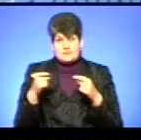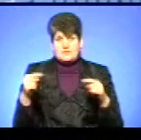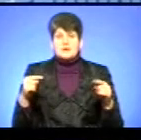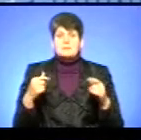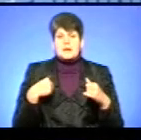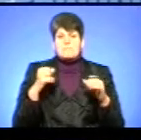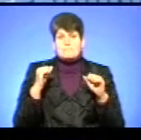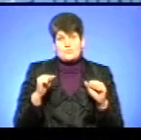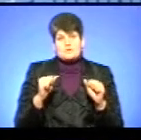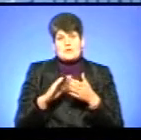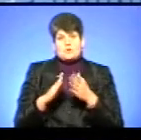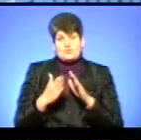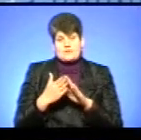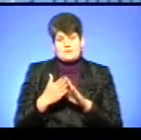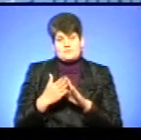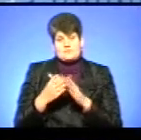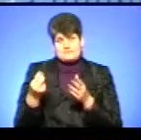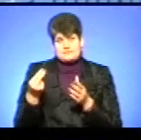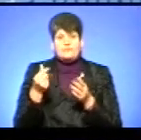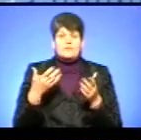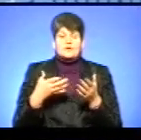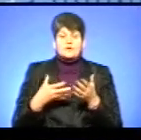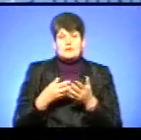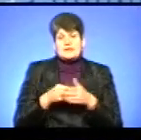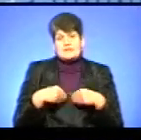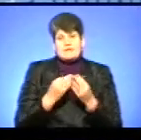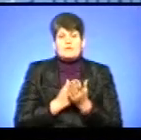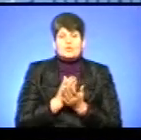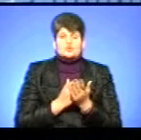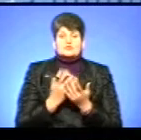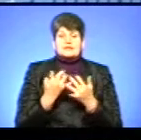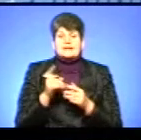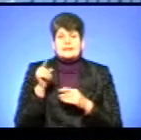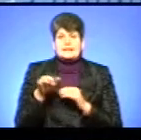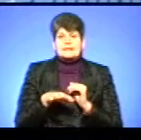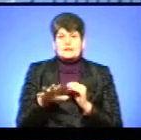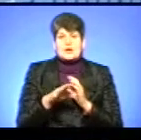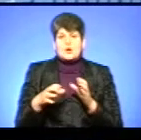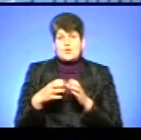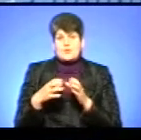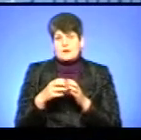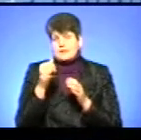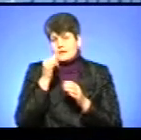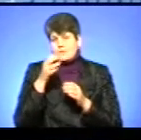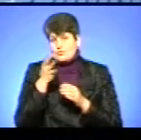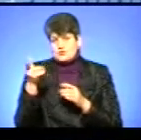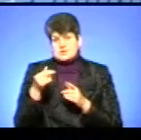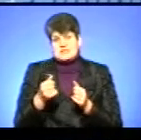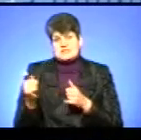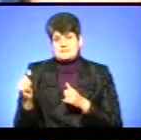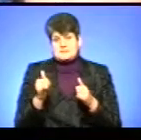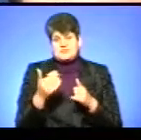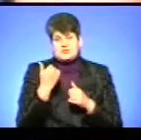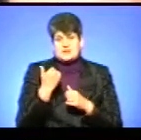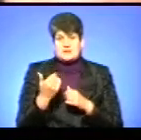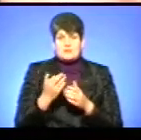ми можемо на договірній основі надавати їм ці послуги, оскільки їхня територіальна громада не може забезпечити їх